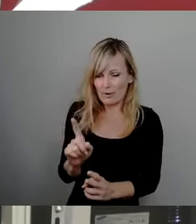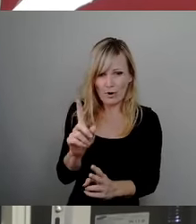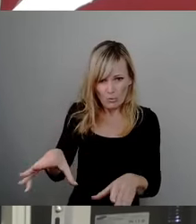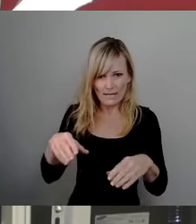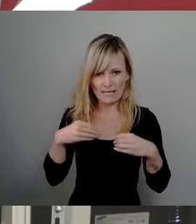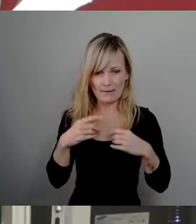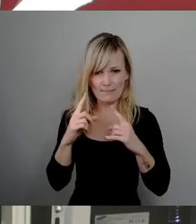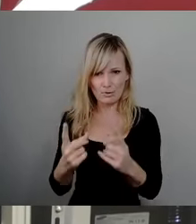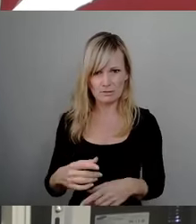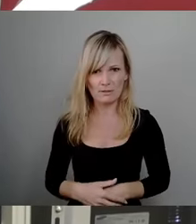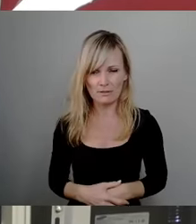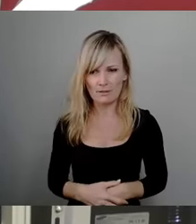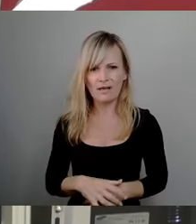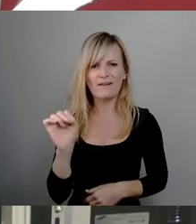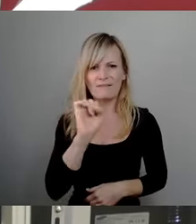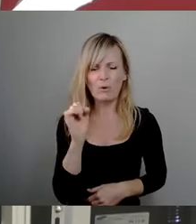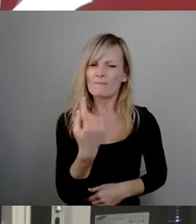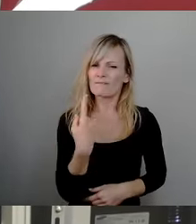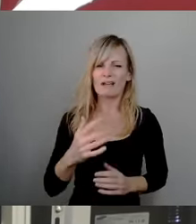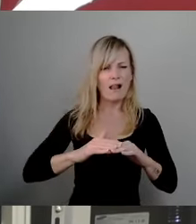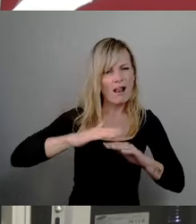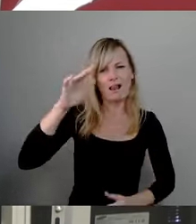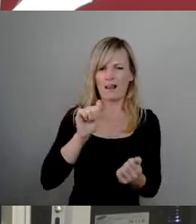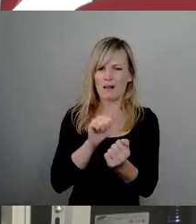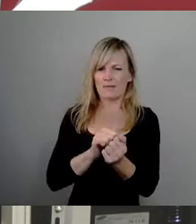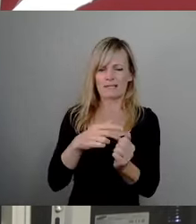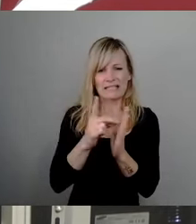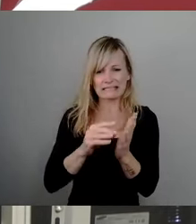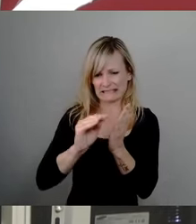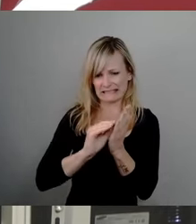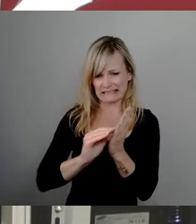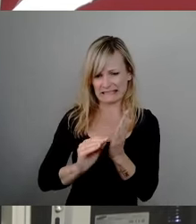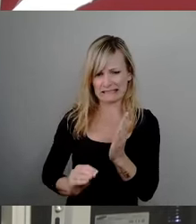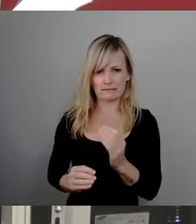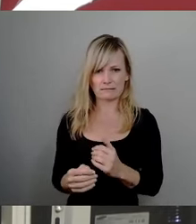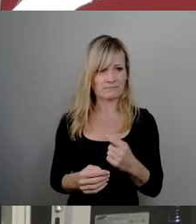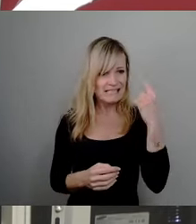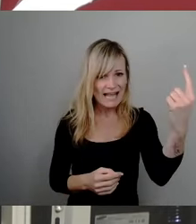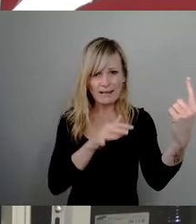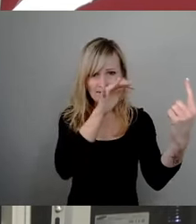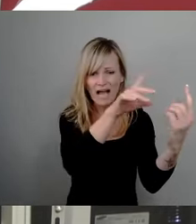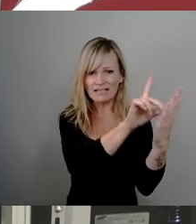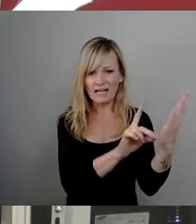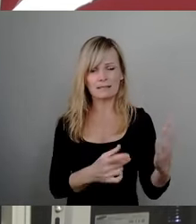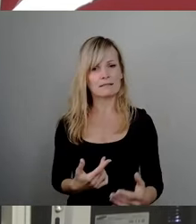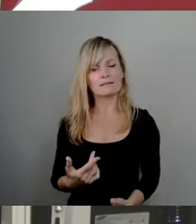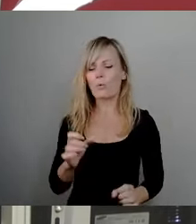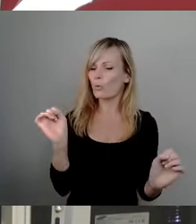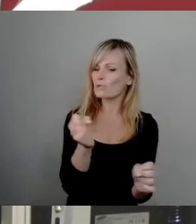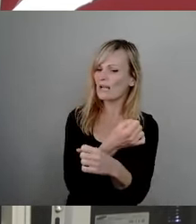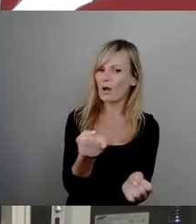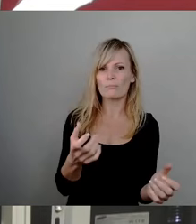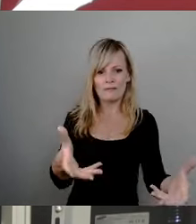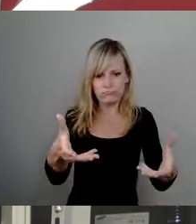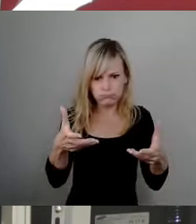bürokratischsten Staat Europas leben. All die Daten haben die ja selber. Es ist eine Zumutung für jeden, der es ausfüllen musste,